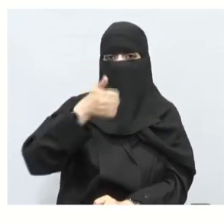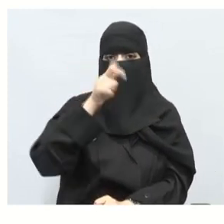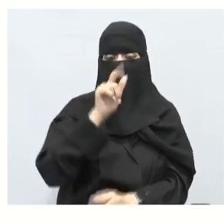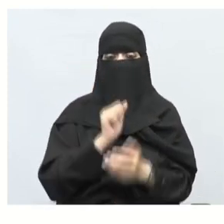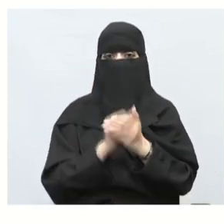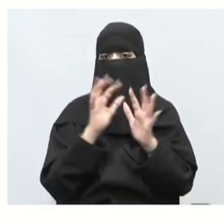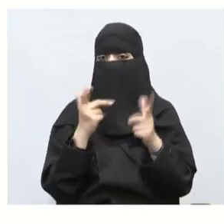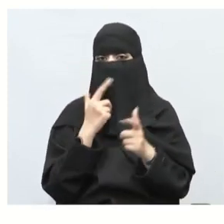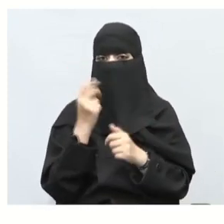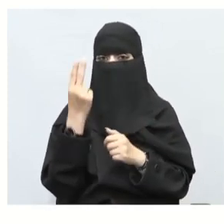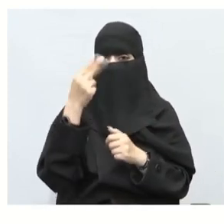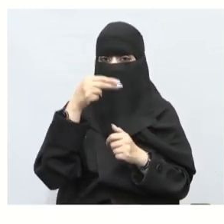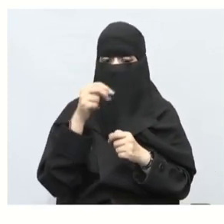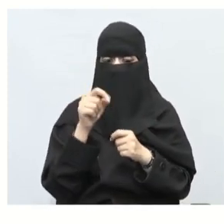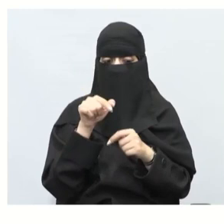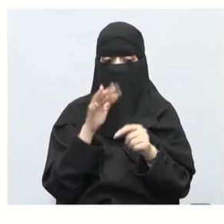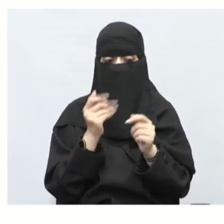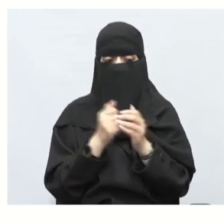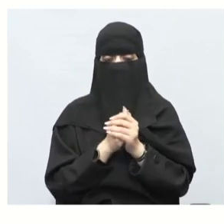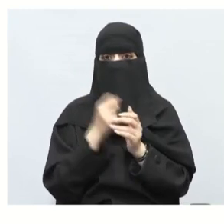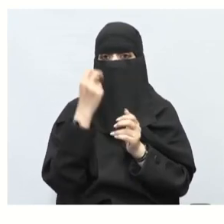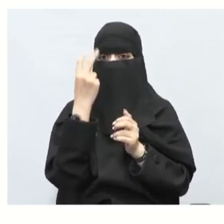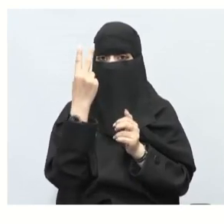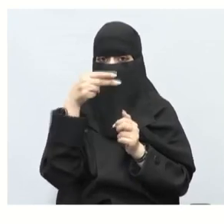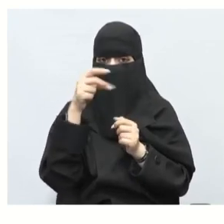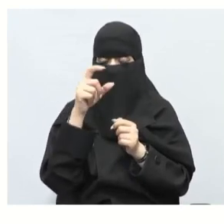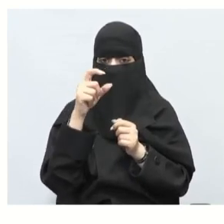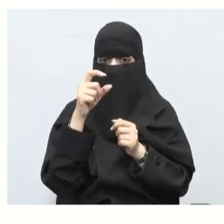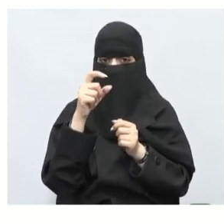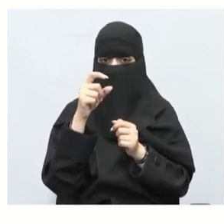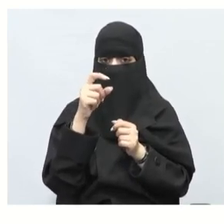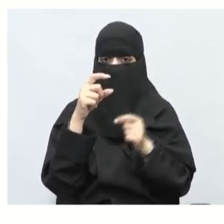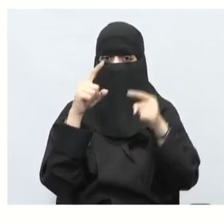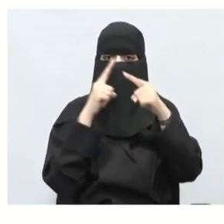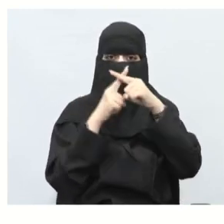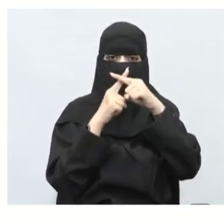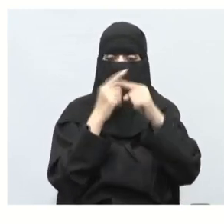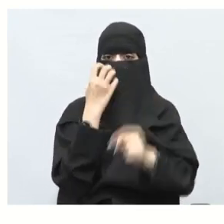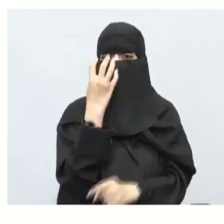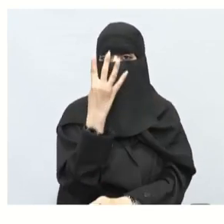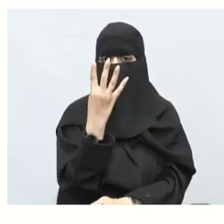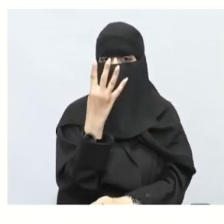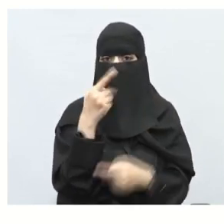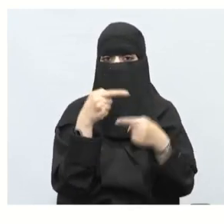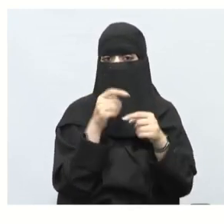بأربعة ريالات يعني كم ثمانون؟ هتبقى كم؟ أحسنتم ثمانون ثمانون ريالات